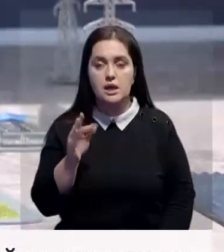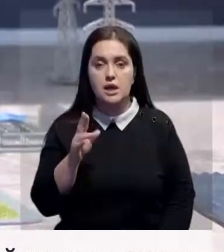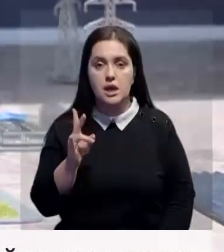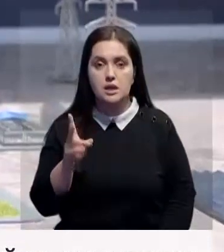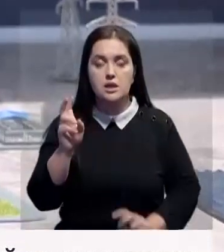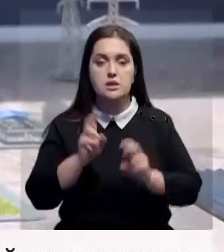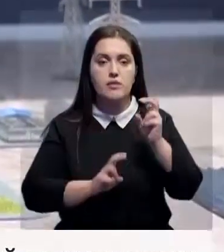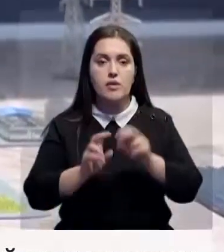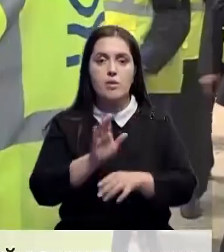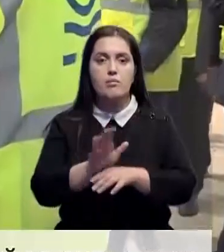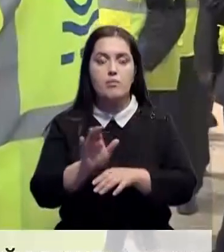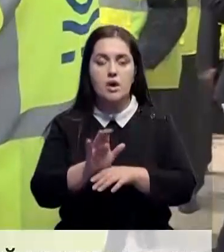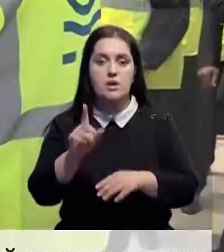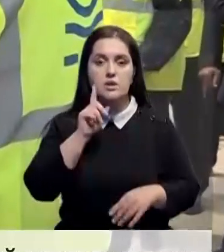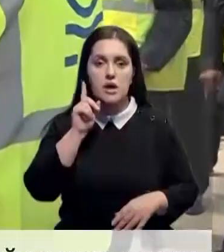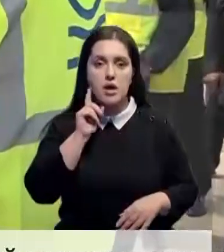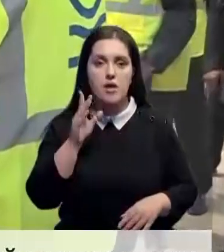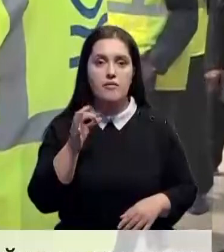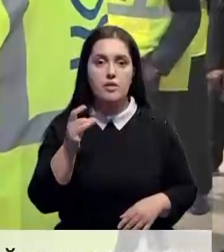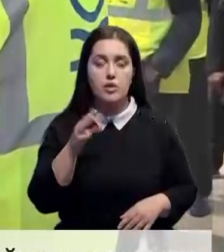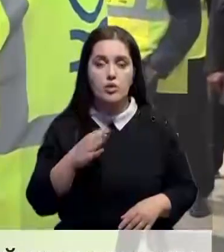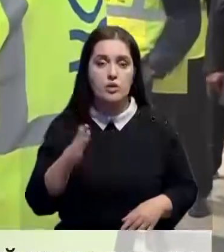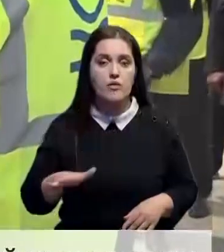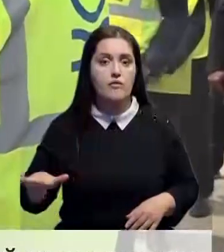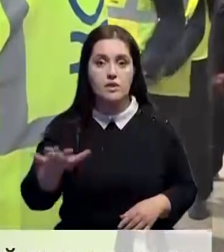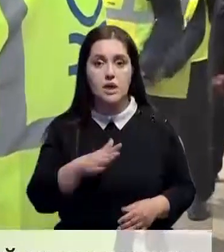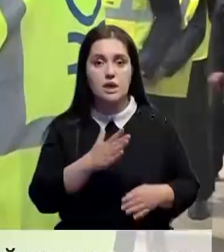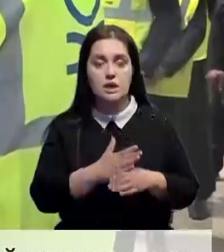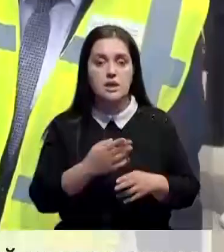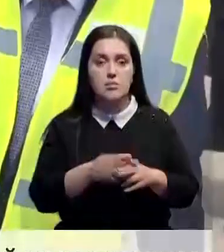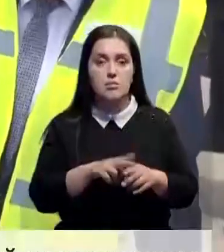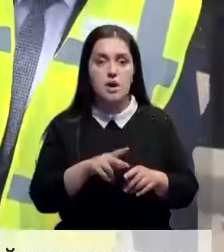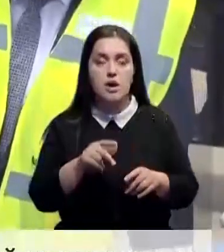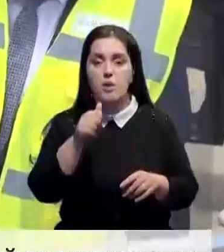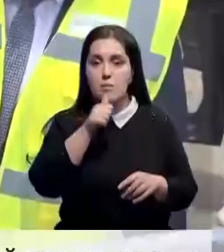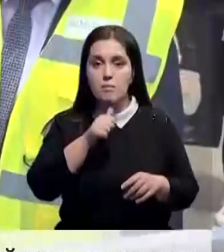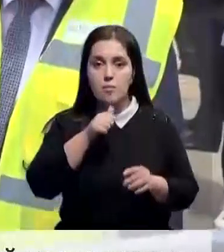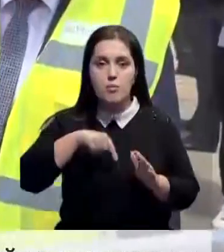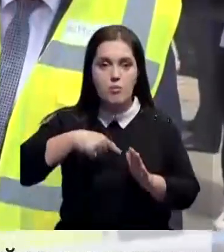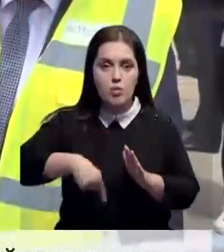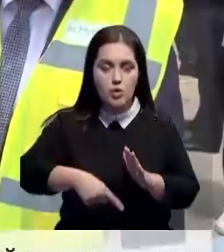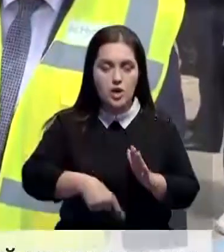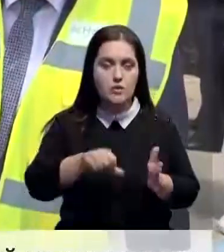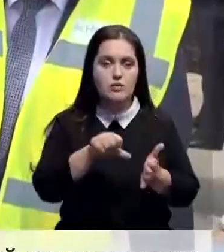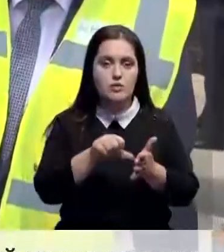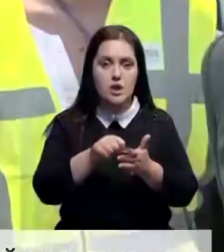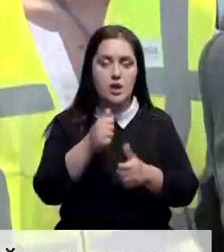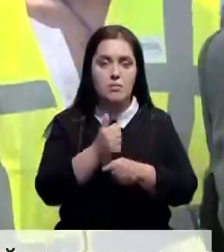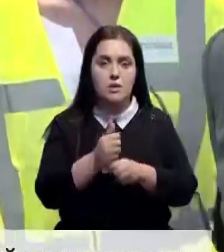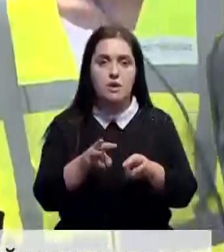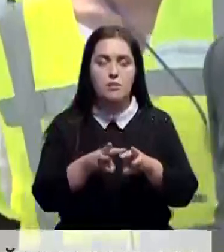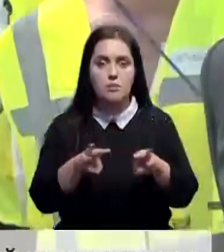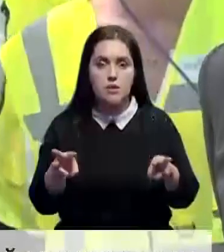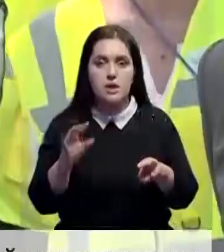заводе по производству зеленого водорода. На его территории сегодня состоялась церемония запуска пробного бурения с участием премьер-министра Казахстана